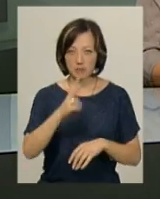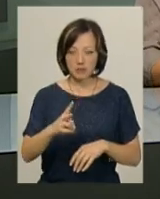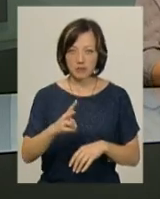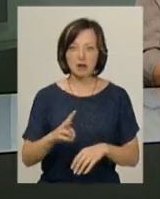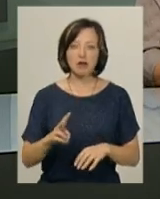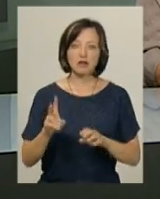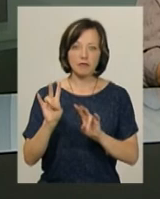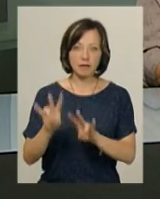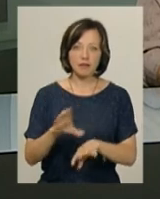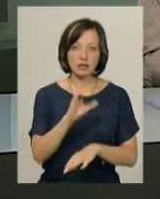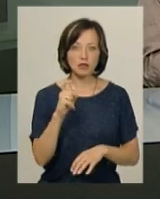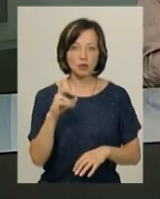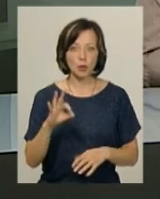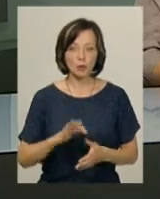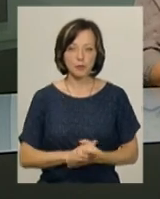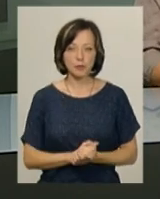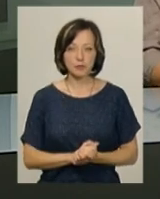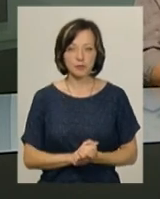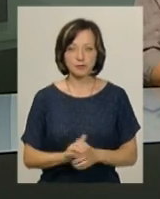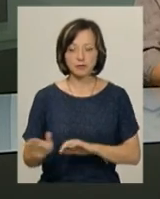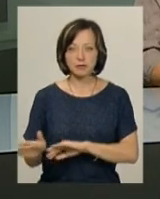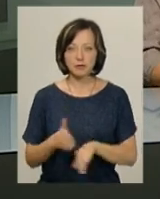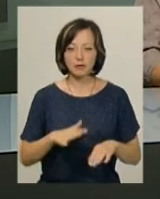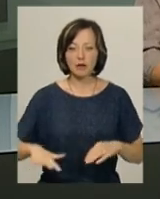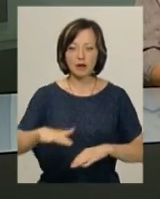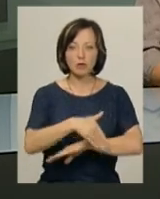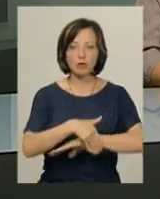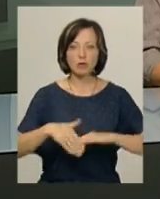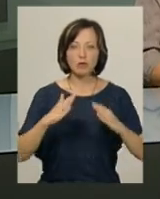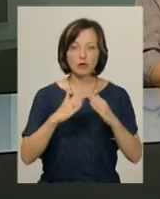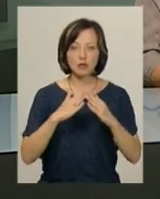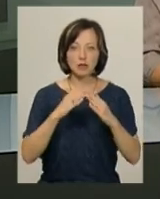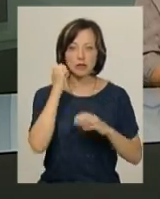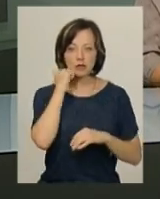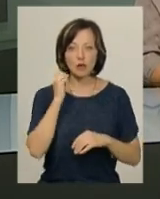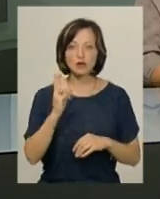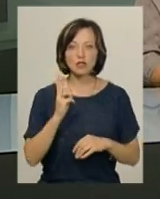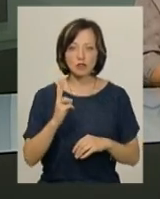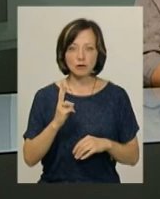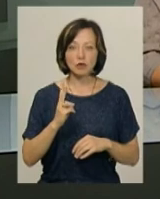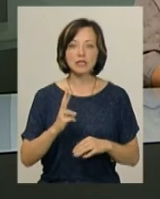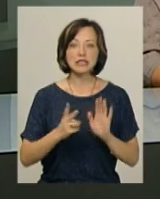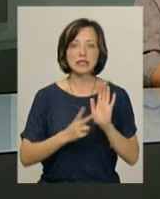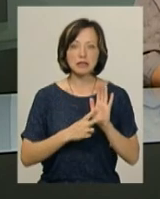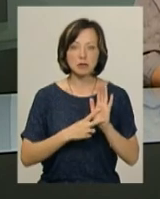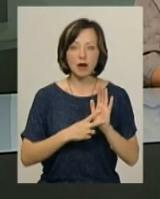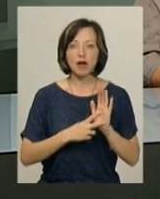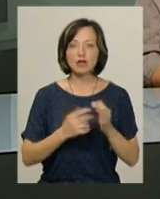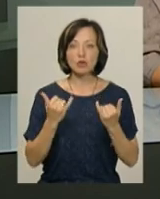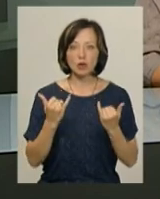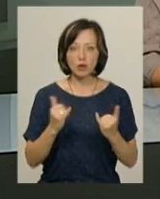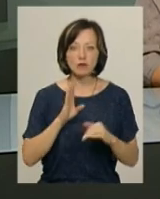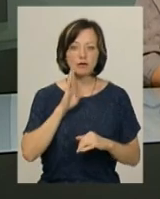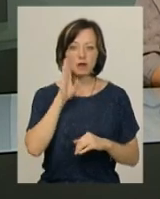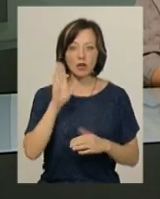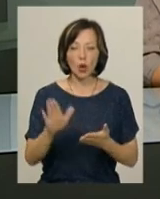проведе в слідчому ізоляторі. Подвір'я будинку на Старокостянтинівському шосе 7 у Хмельницькому сьогодні